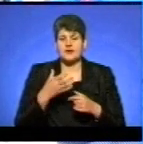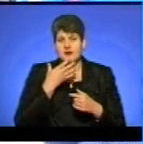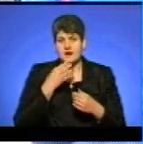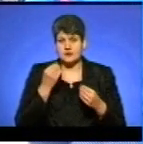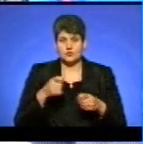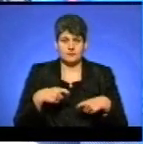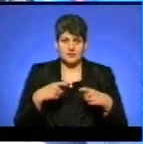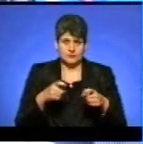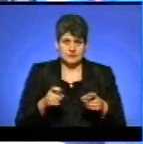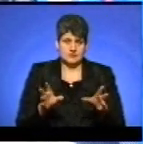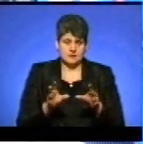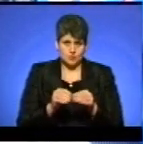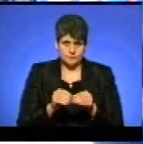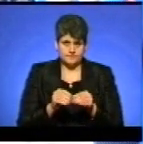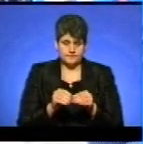разом.